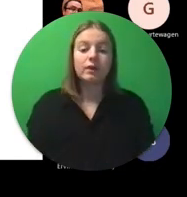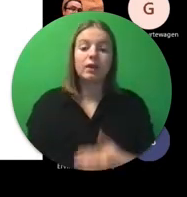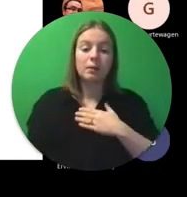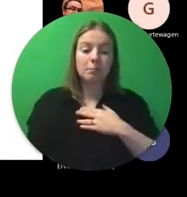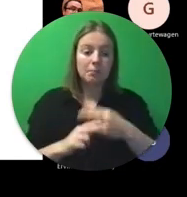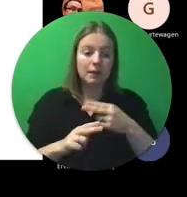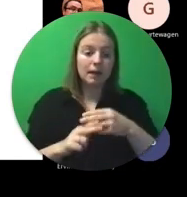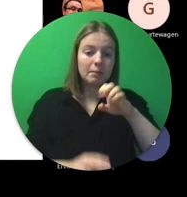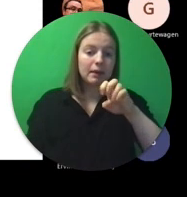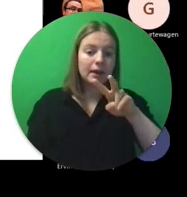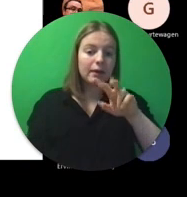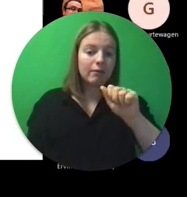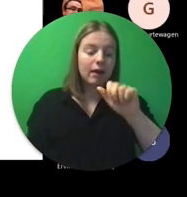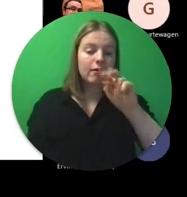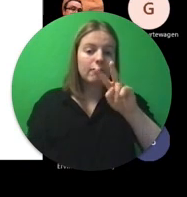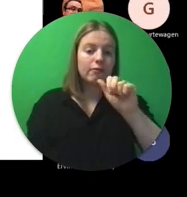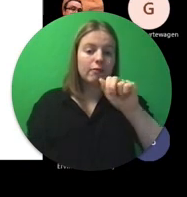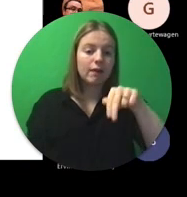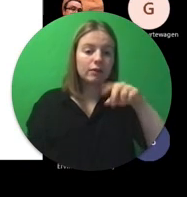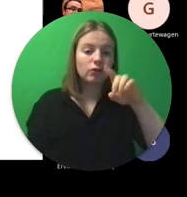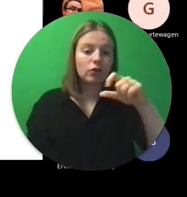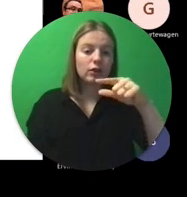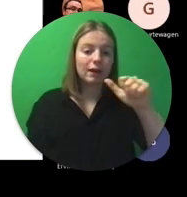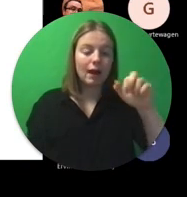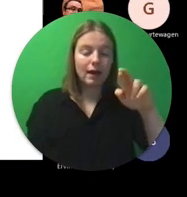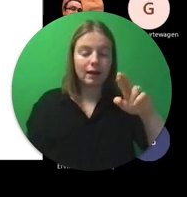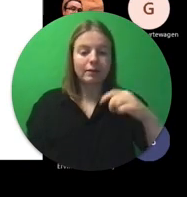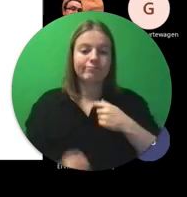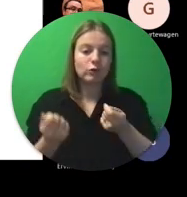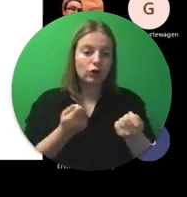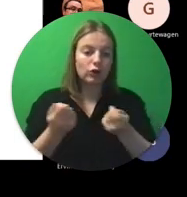Mijn naam is Eva van de Geijer. Ik ben de Europas-coördinator.